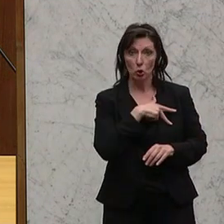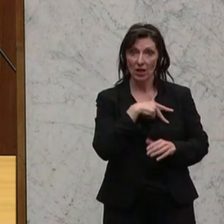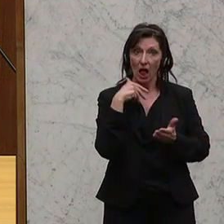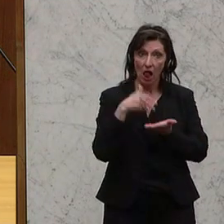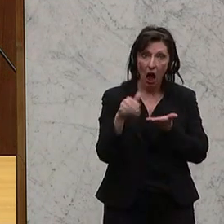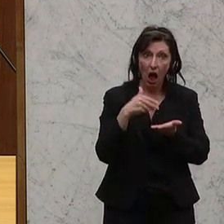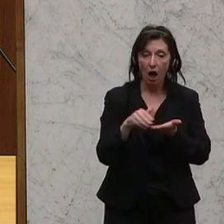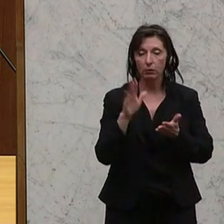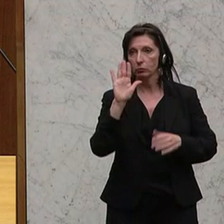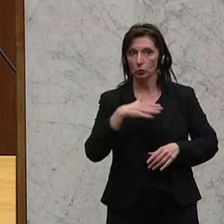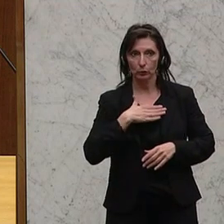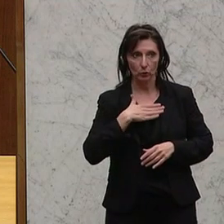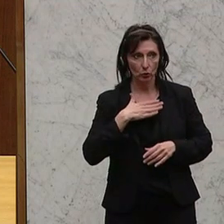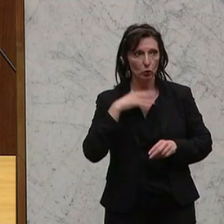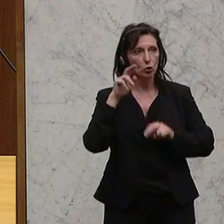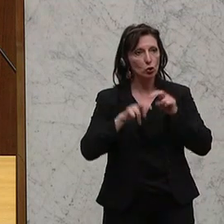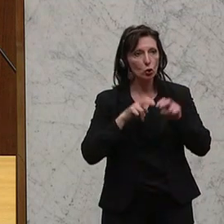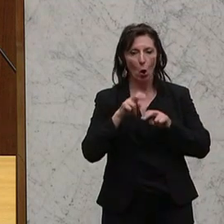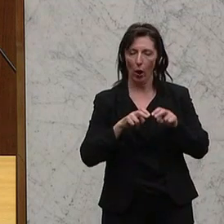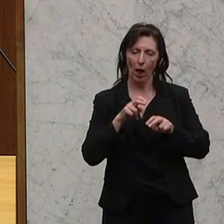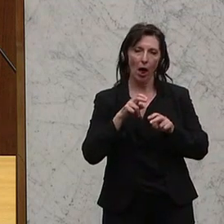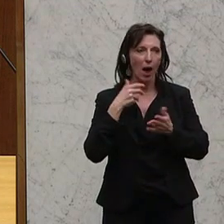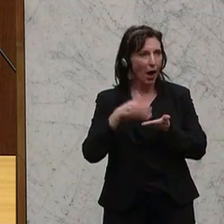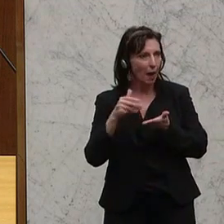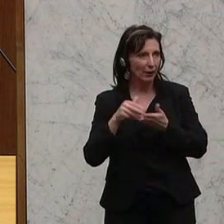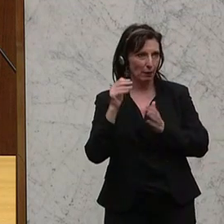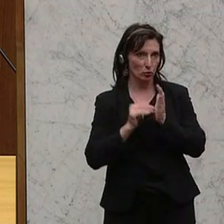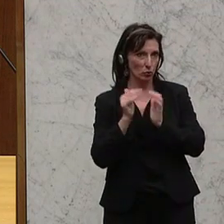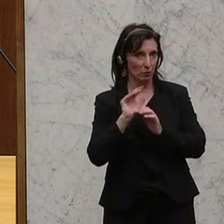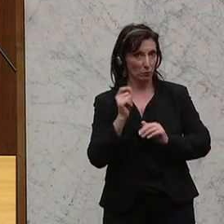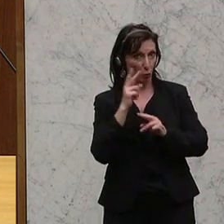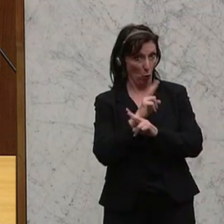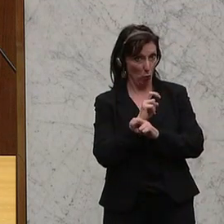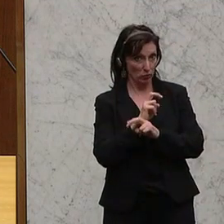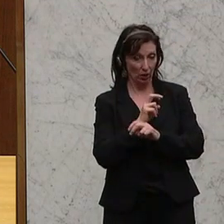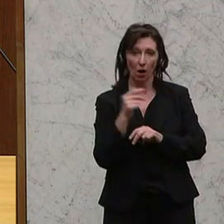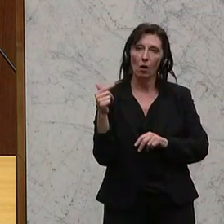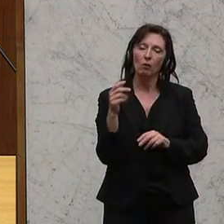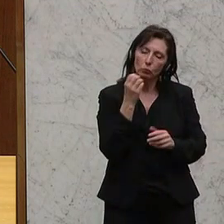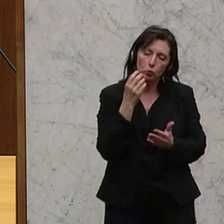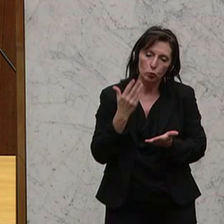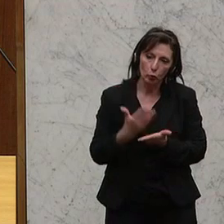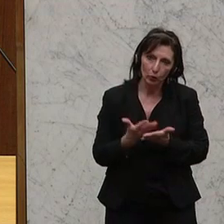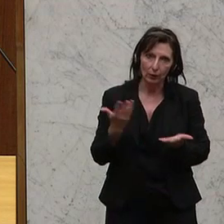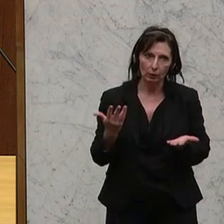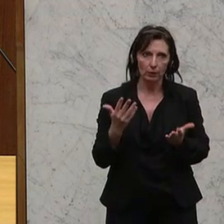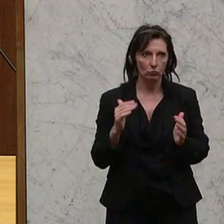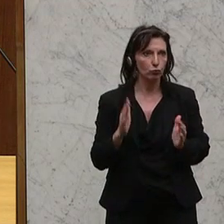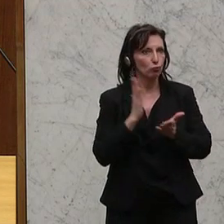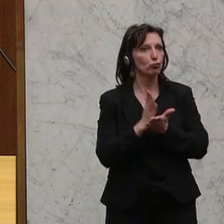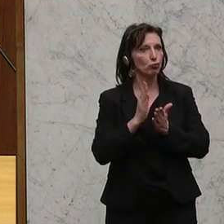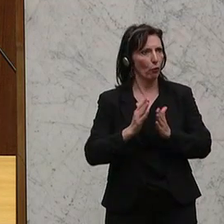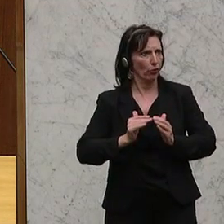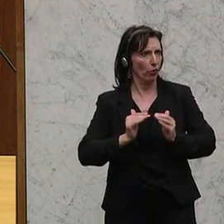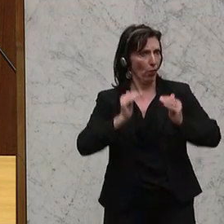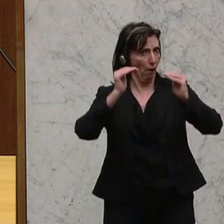so haben wir erst recht dort. Und man muss das Steuer- und Abgabensystem, gerade in Österreich, wobei das zusammen, zugegeben, tatsächlich ein sehr, sehr hohes Niveau erreicht,